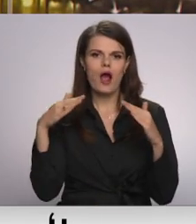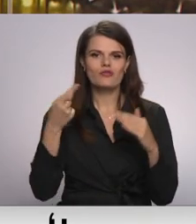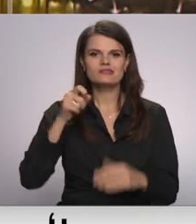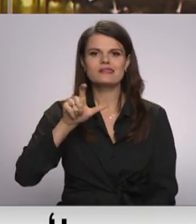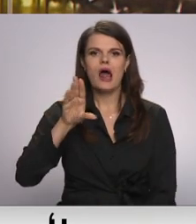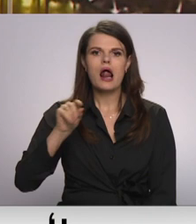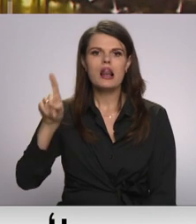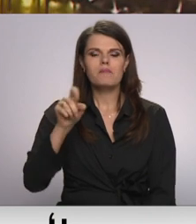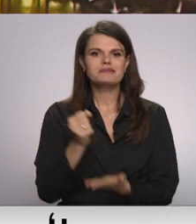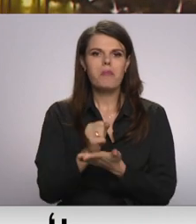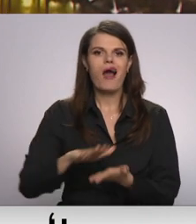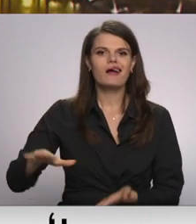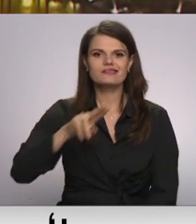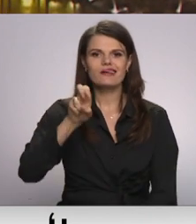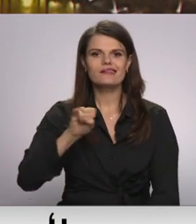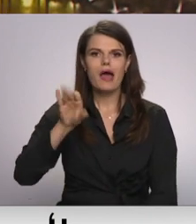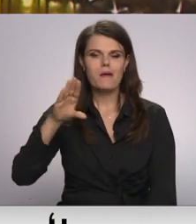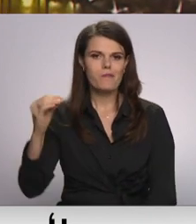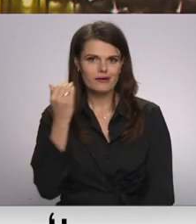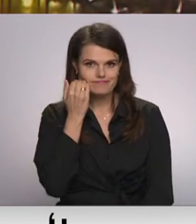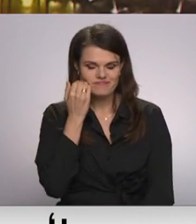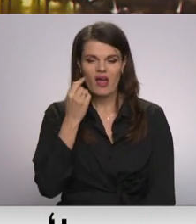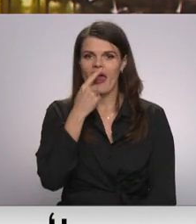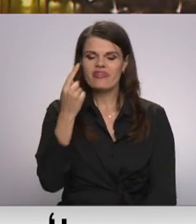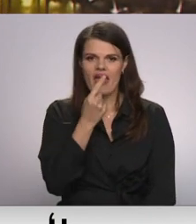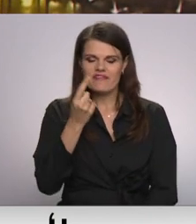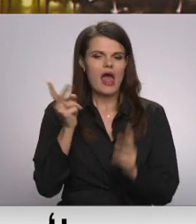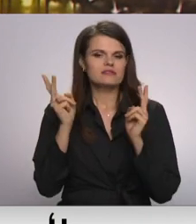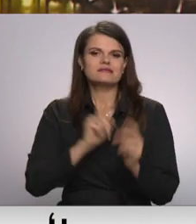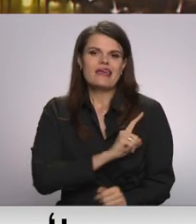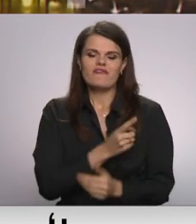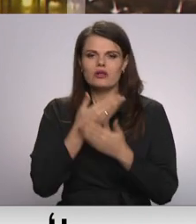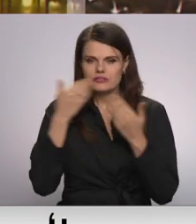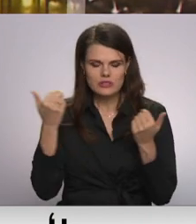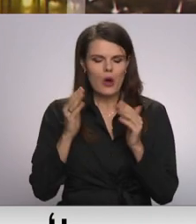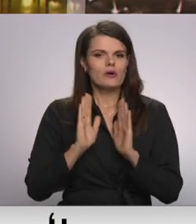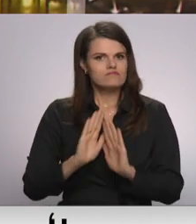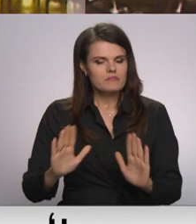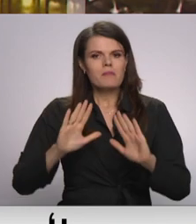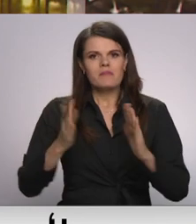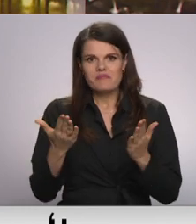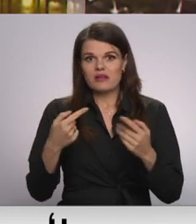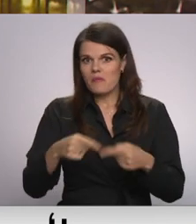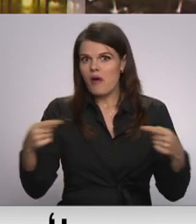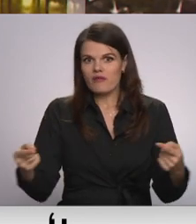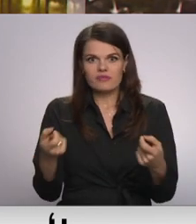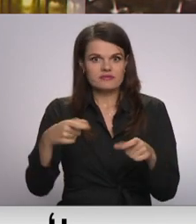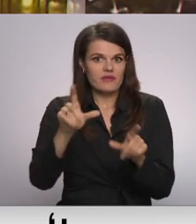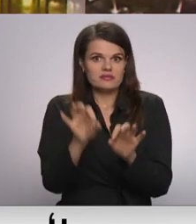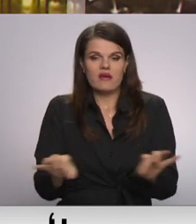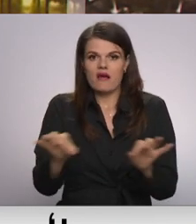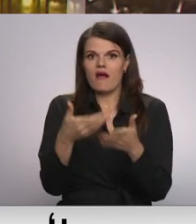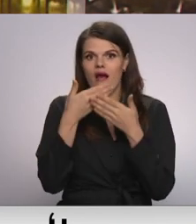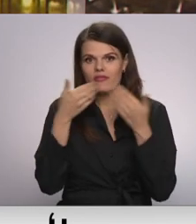pagasta daibē. Par laimene viens nav cietis, bet iedzīvotāji pirmdienas naktī palikuši pavisam bez iedzīves. Atbalst jau snieguši daudzi